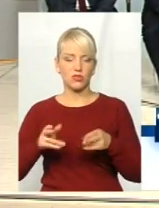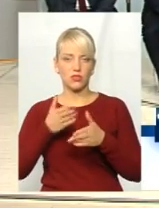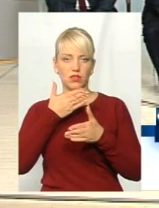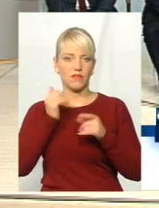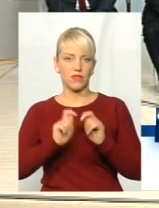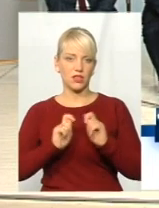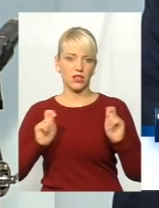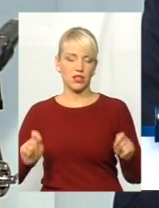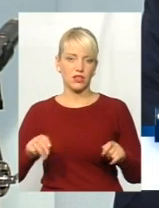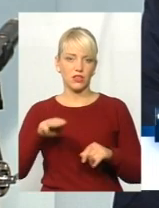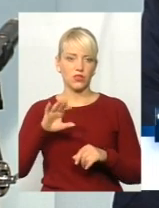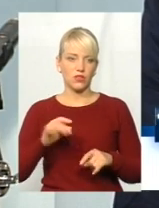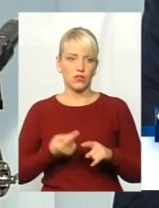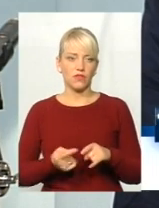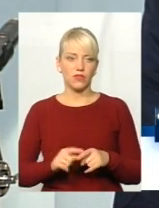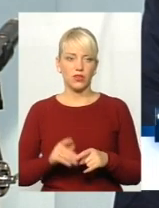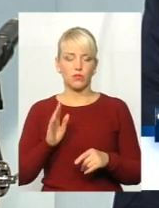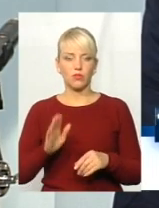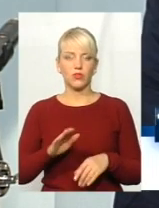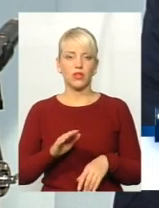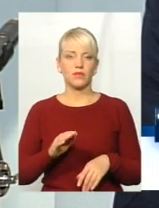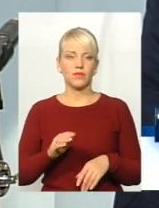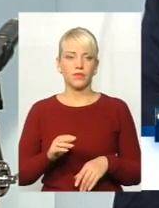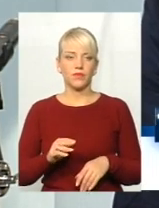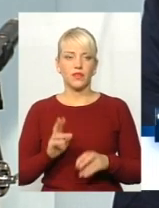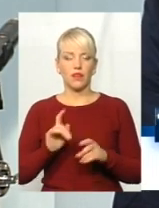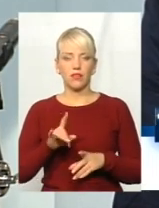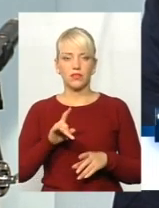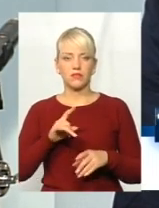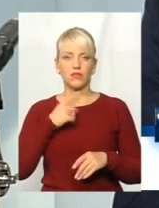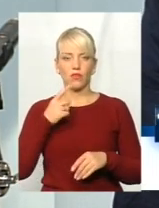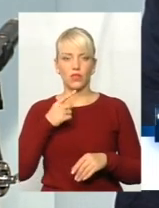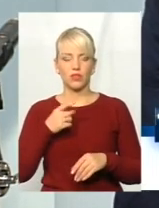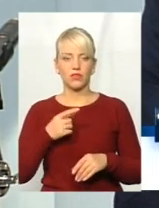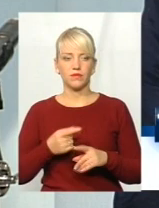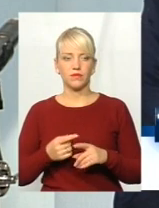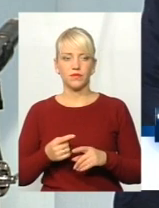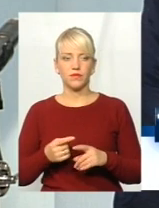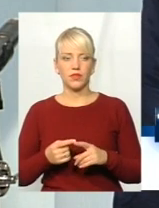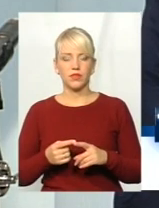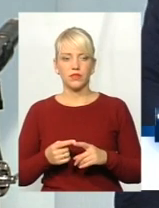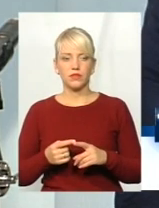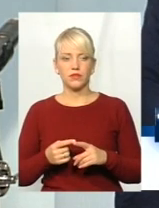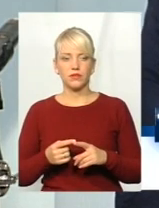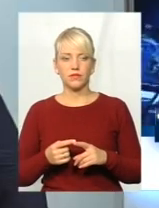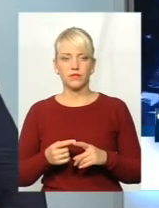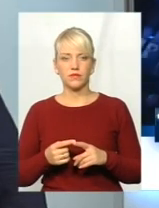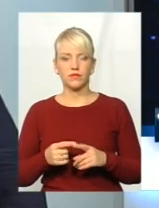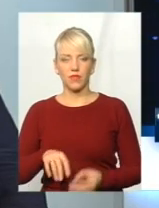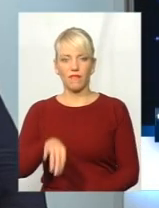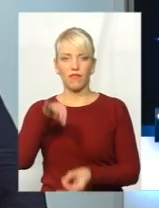то він буде нічим іншим, як популярно в них говорити в середовищі правоохоронців високом.